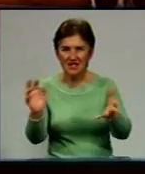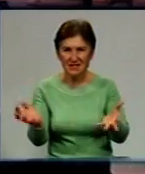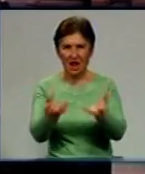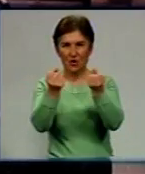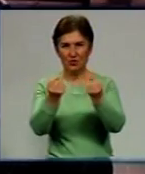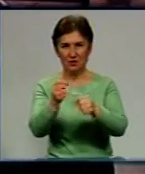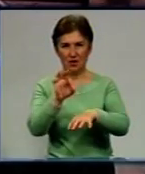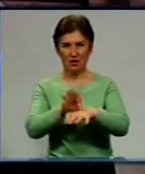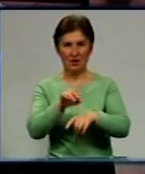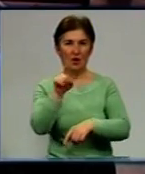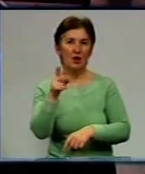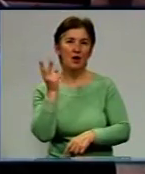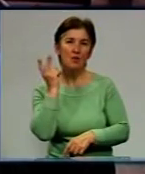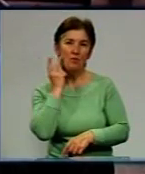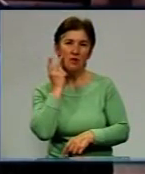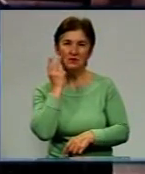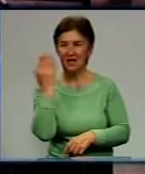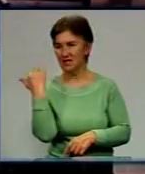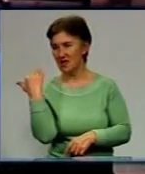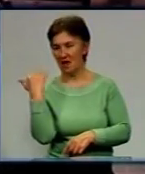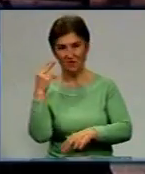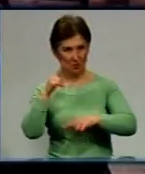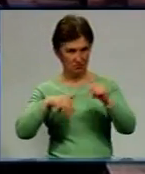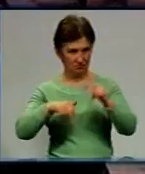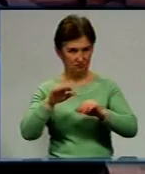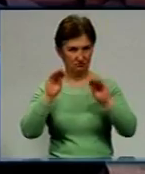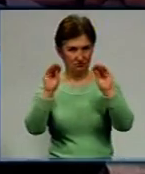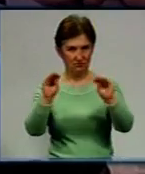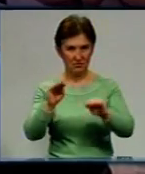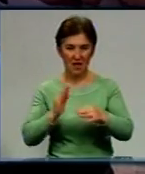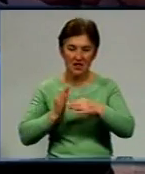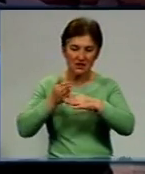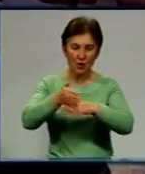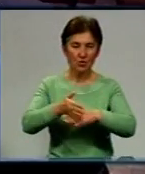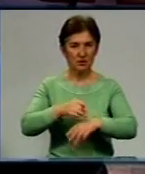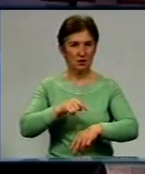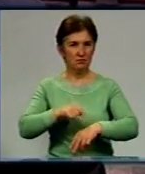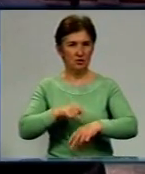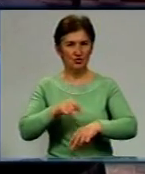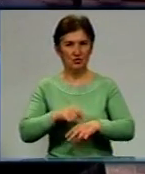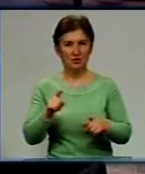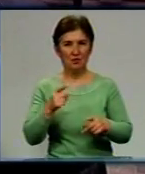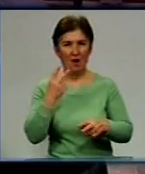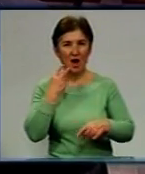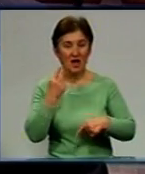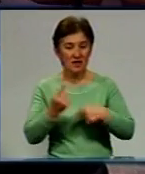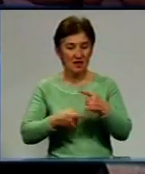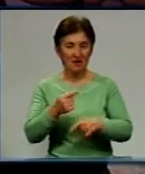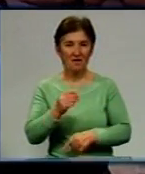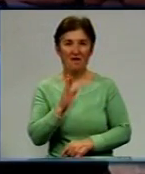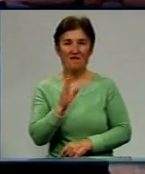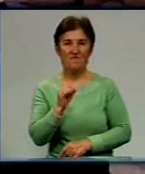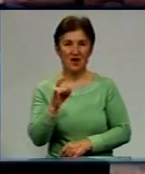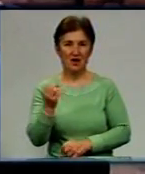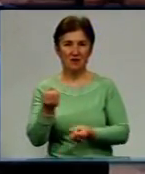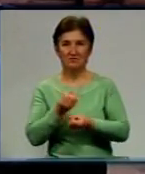Ця церква построєна недавно, а заходиш в неї, почуваєшся на цій церкві декілька віків. Тут така благодать Божа,